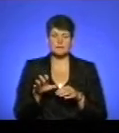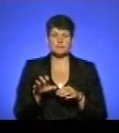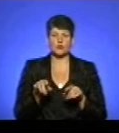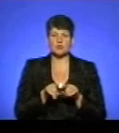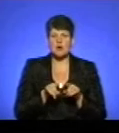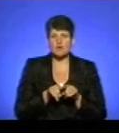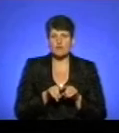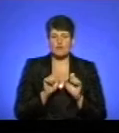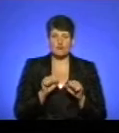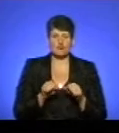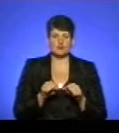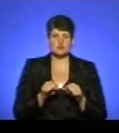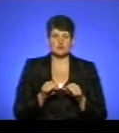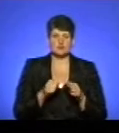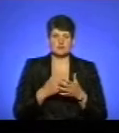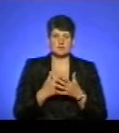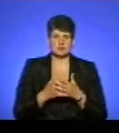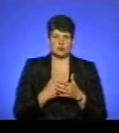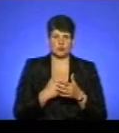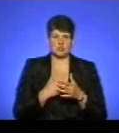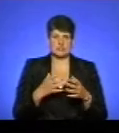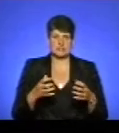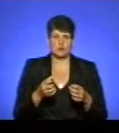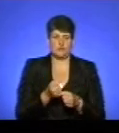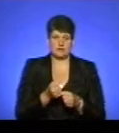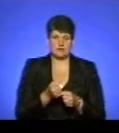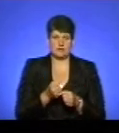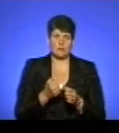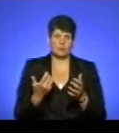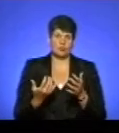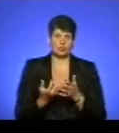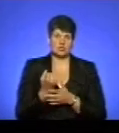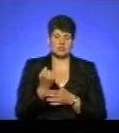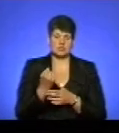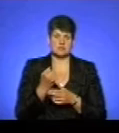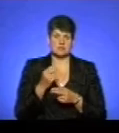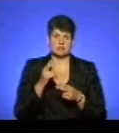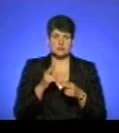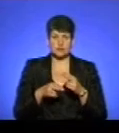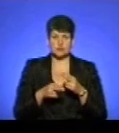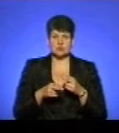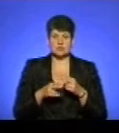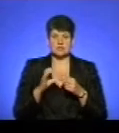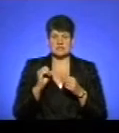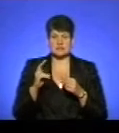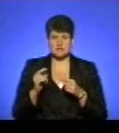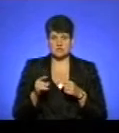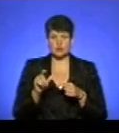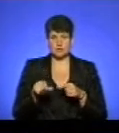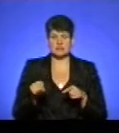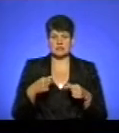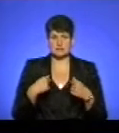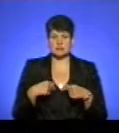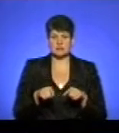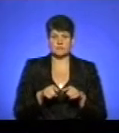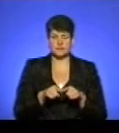само власне хоче її зафіксувати, що і виходить, завершується і сказом, при чому стрідає і людина. Ну власне